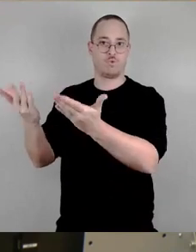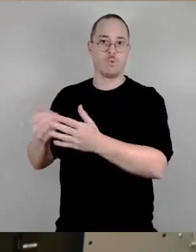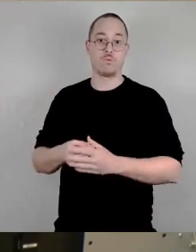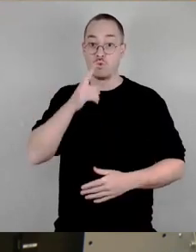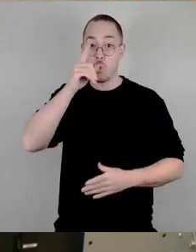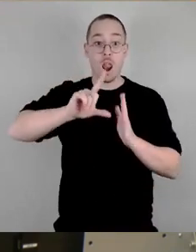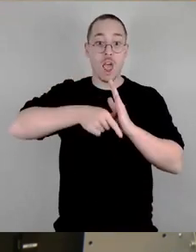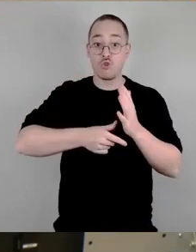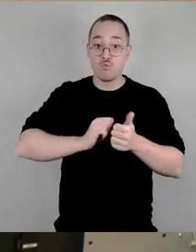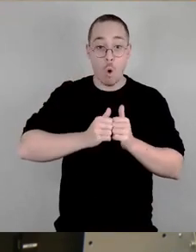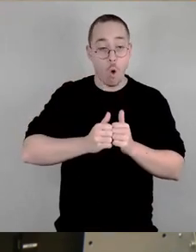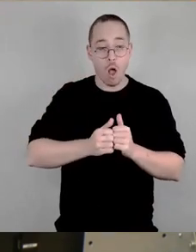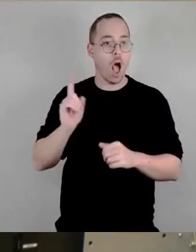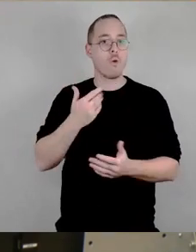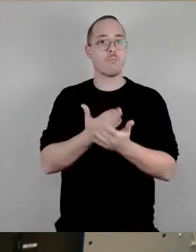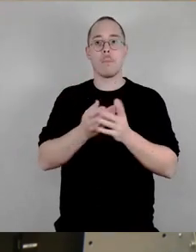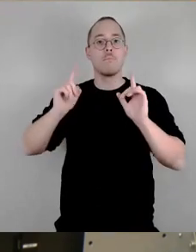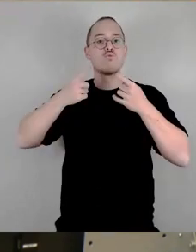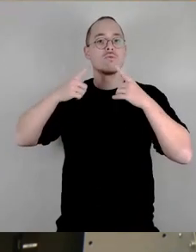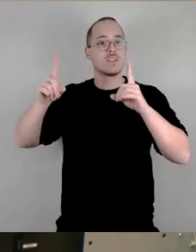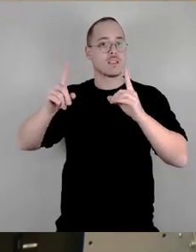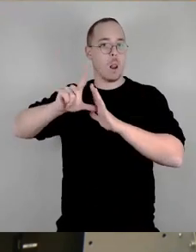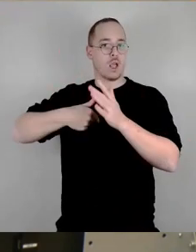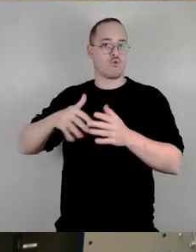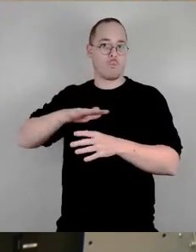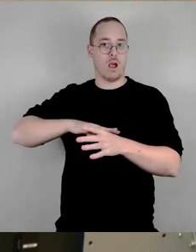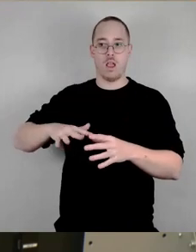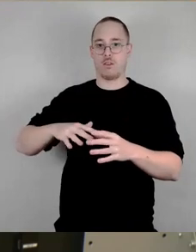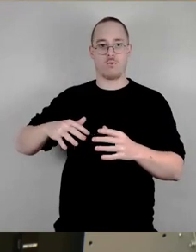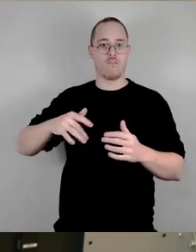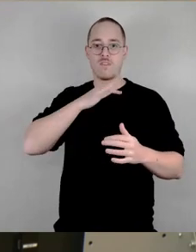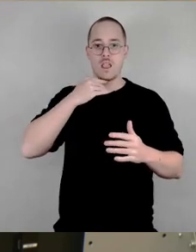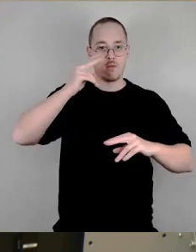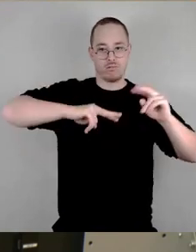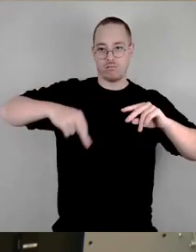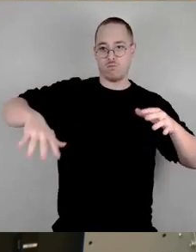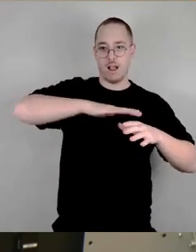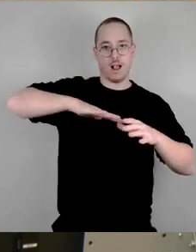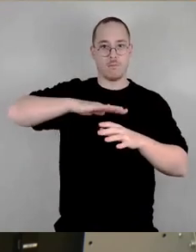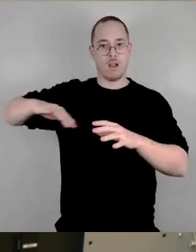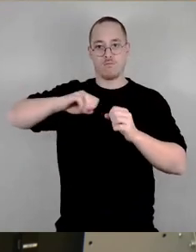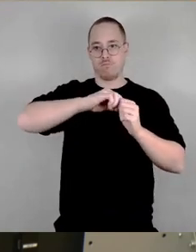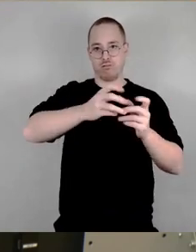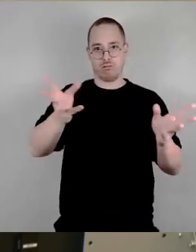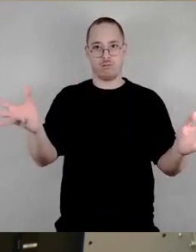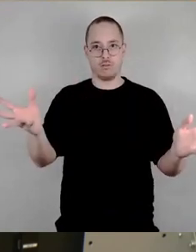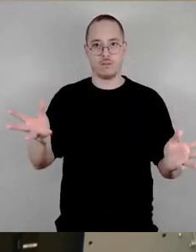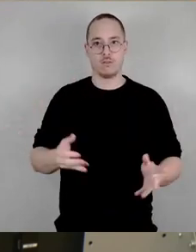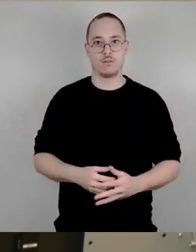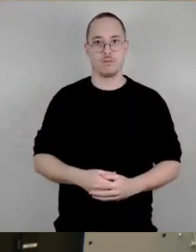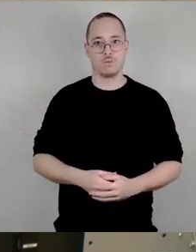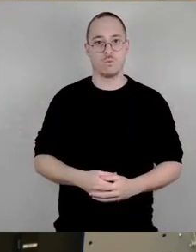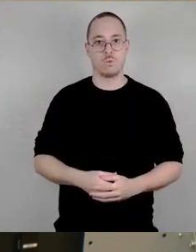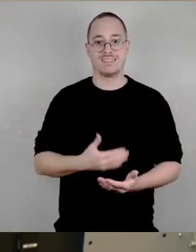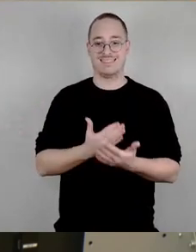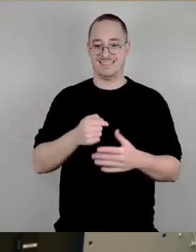beispielsweise Oder an vielen anderen Stellen, wo Menschen besondere Leistungen erbringen wollen Und wir es politisch ermöglichen müssen Das